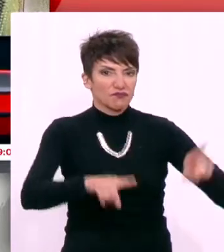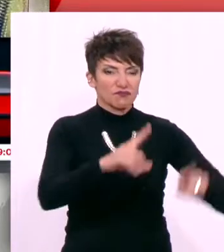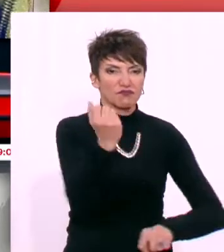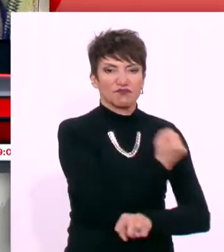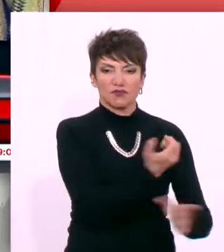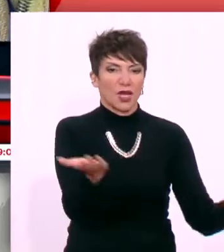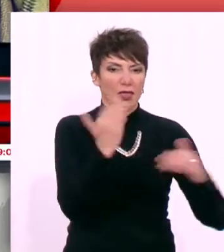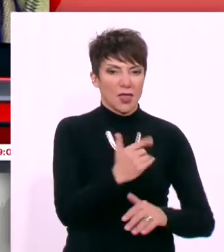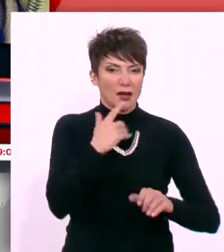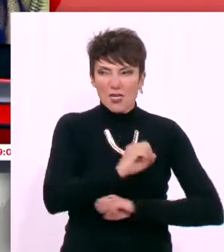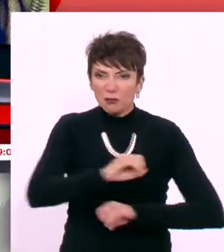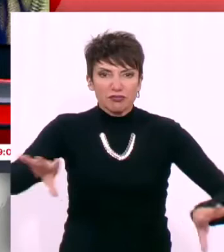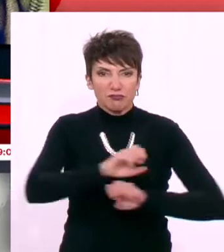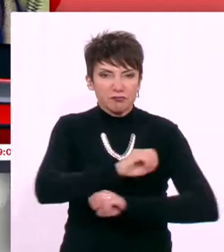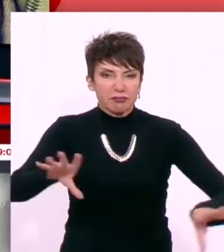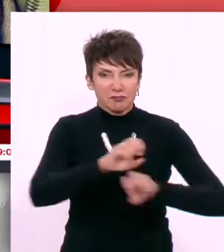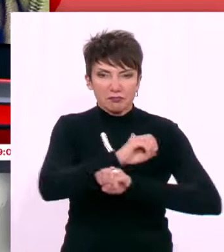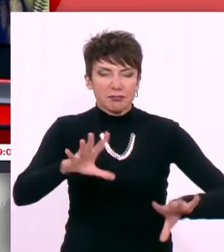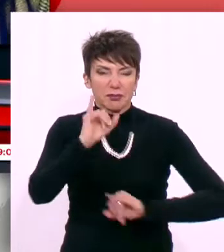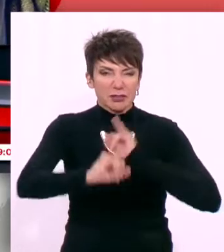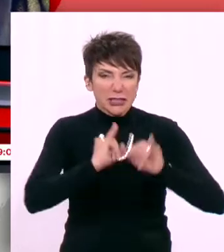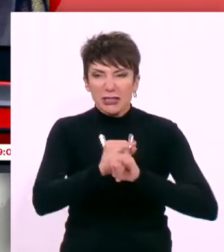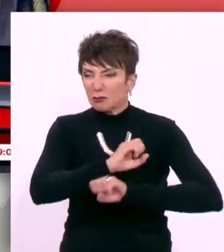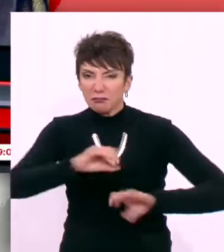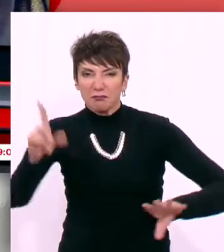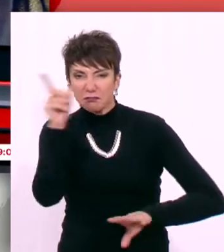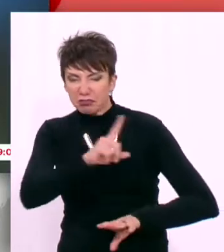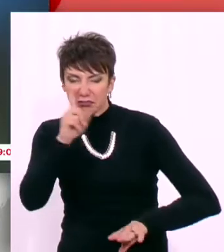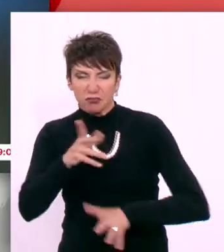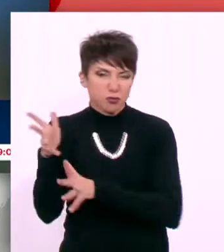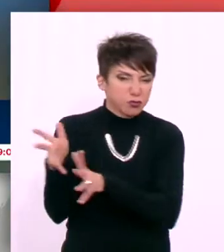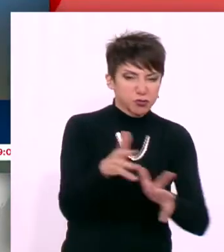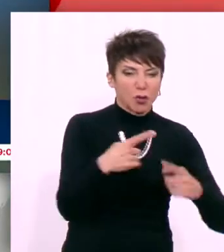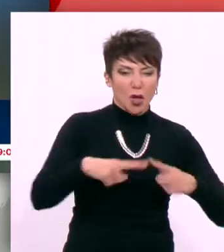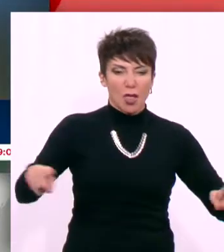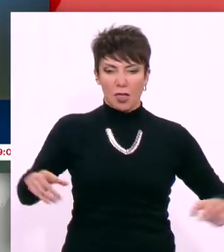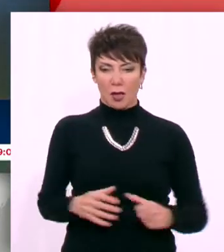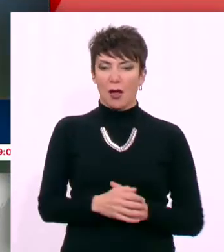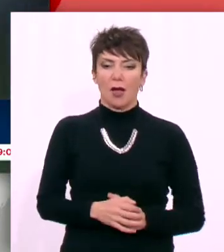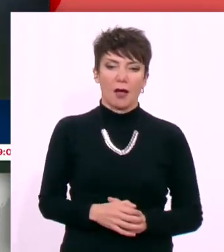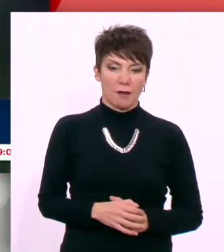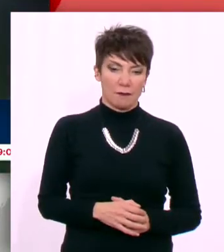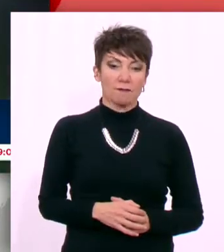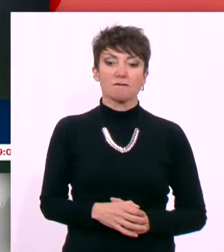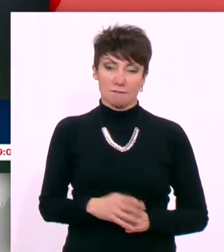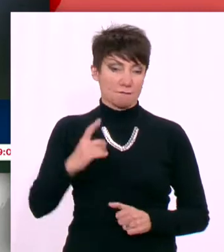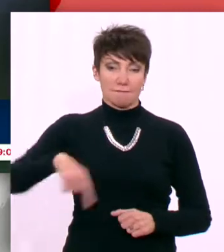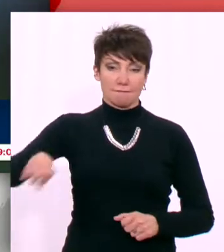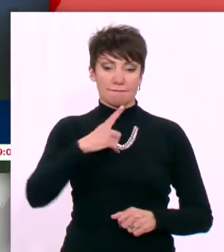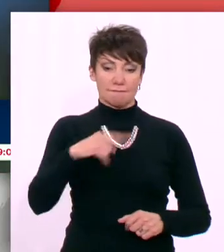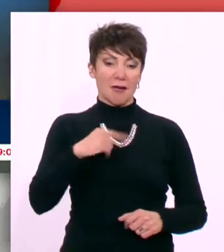οι οποίοι μέσω του διαδικτύου εξακολουθούν να διακινούν ψευδίς ειδήσεις. Μεγάλων ίσως έχουν